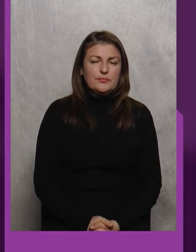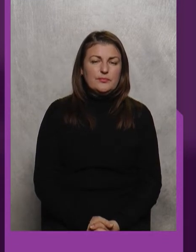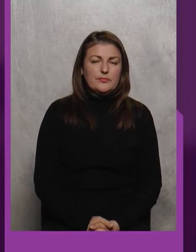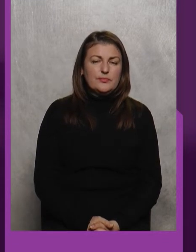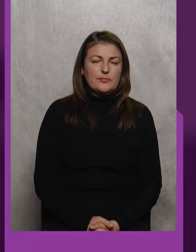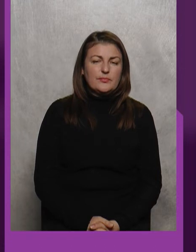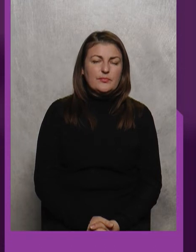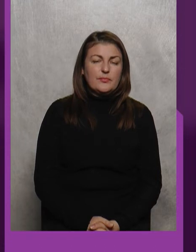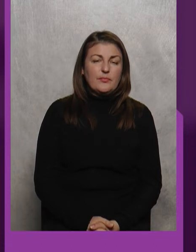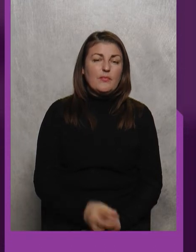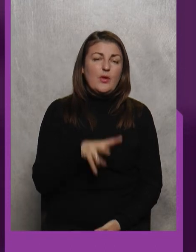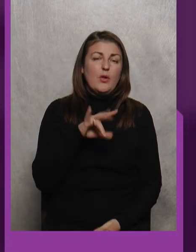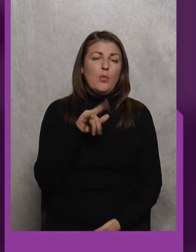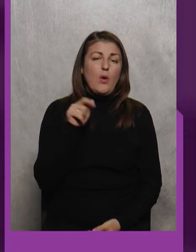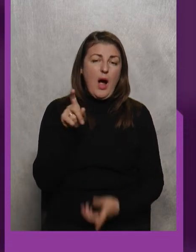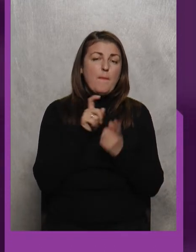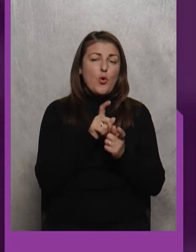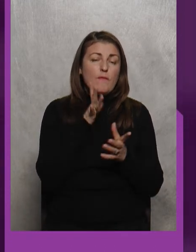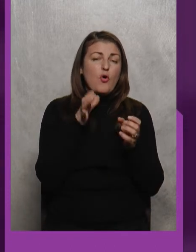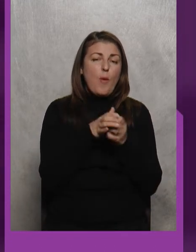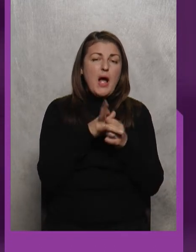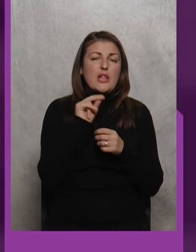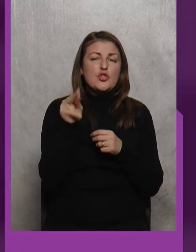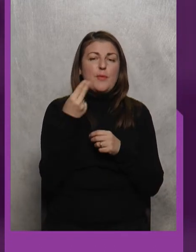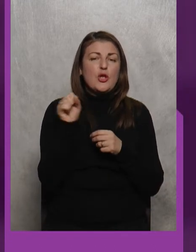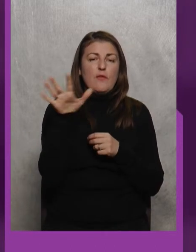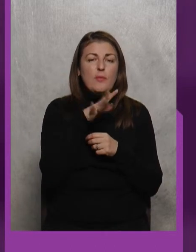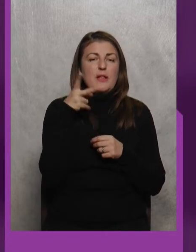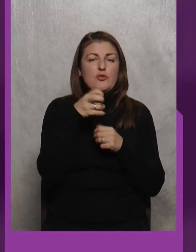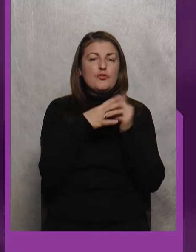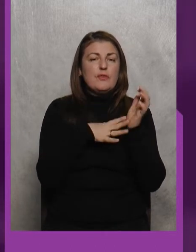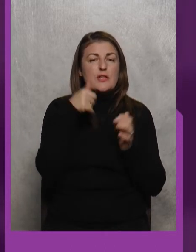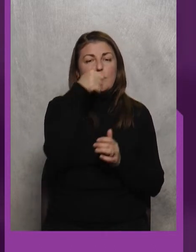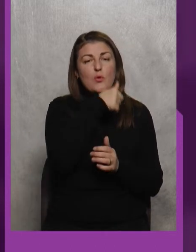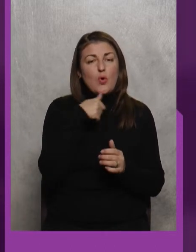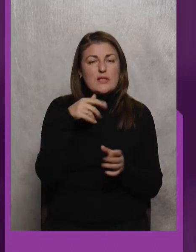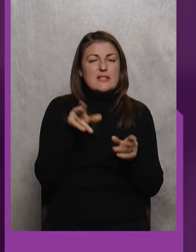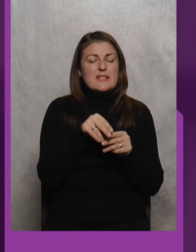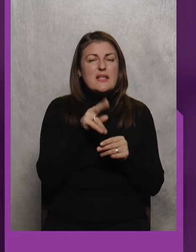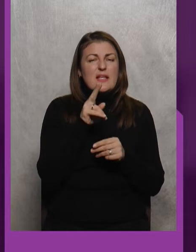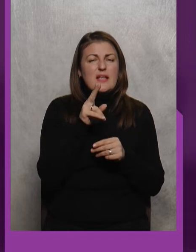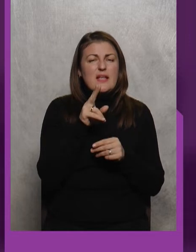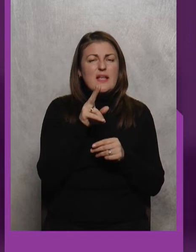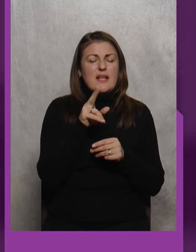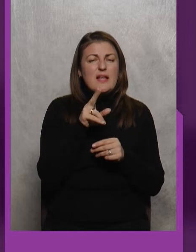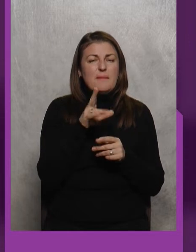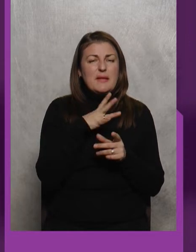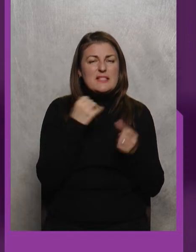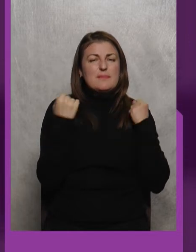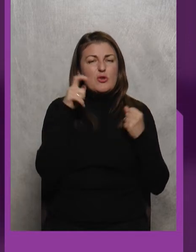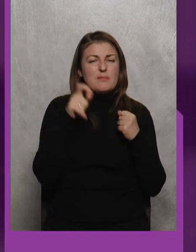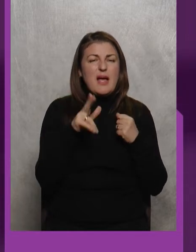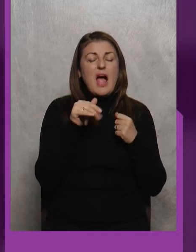Лука боровся в команді на чемпіонаті Європі в 2019 році З Кадиром з спортсменом Так, так,